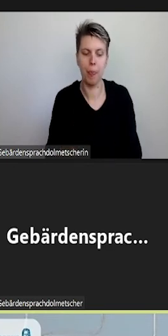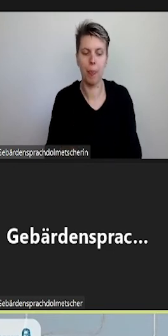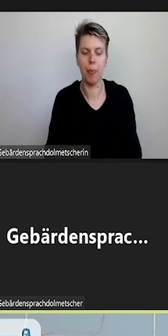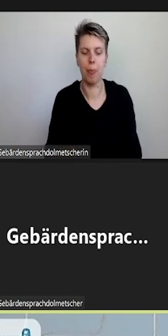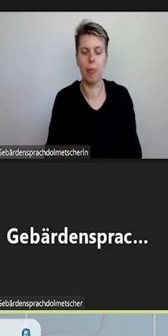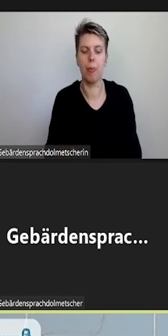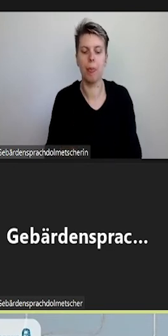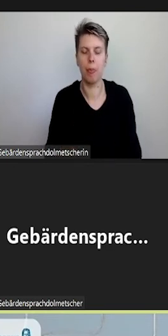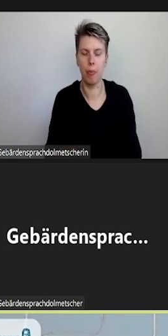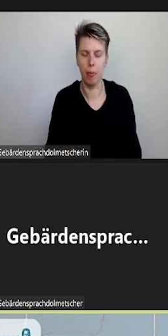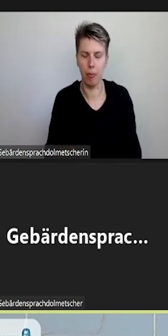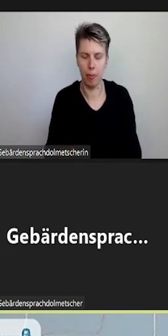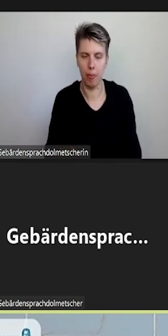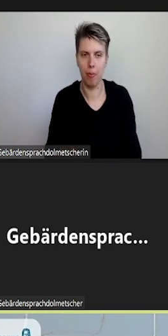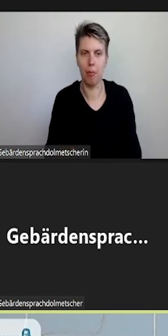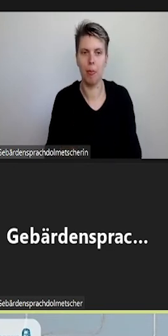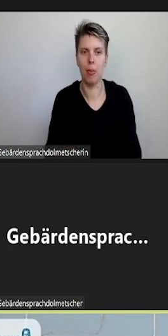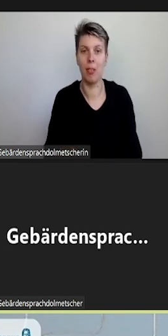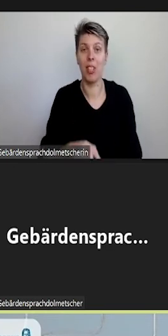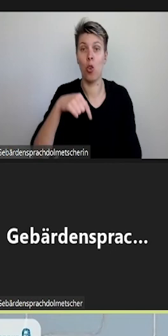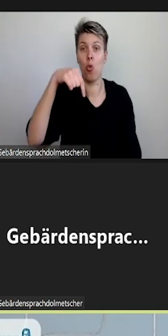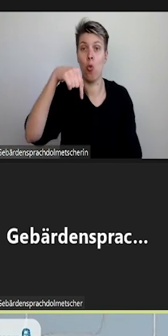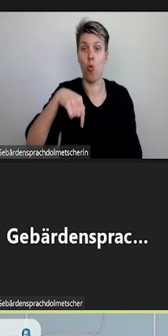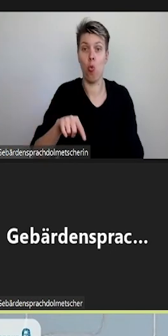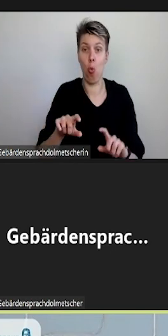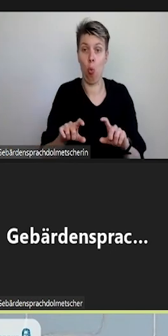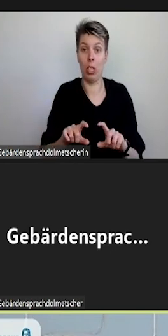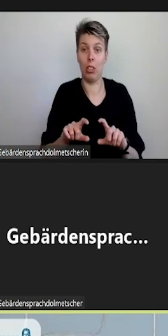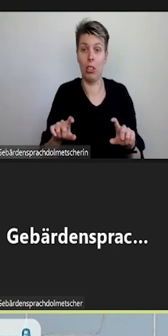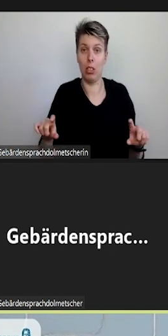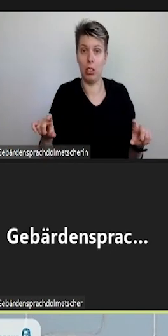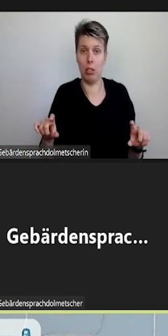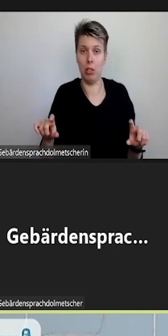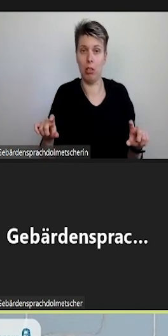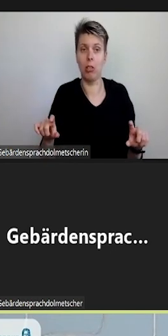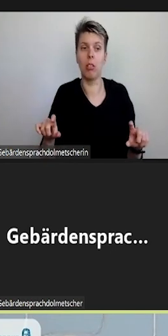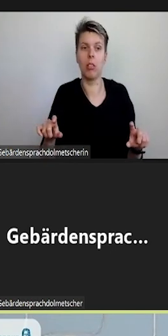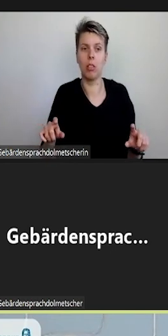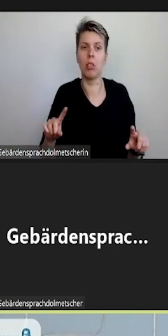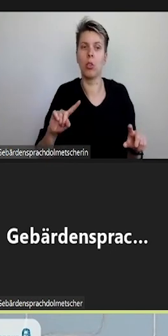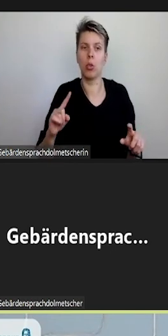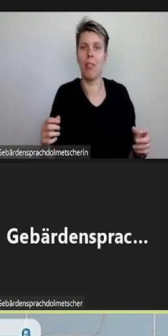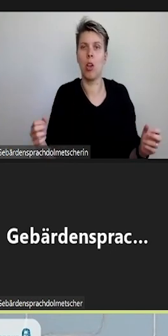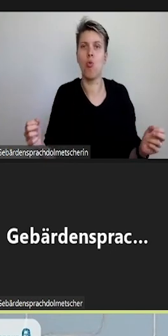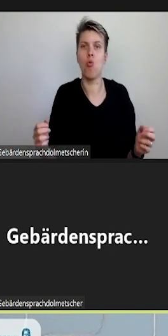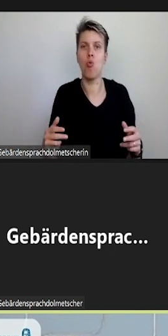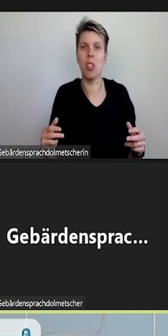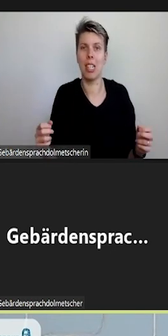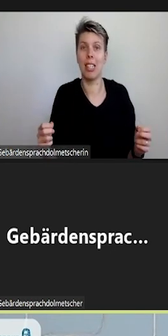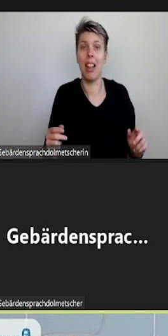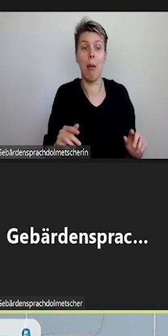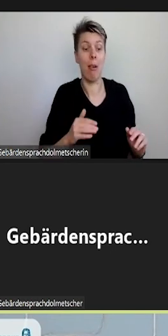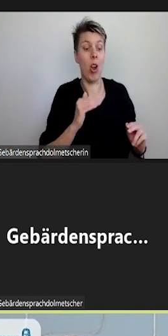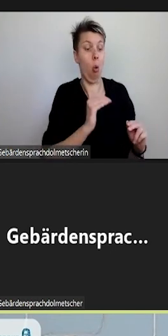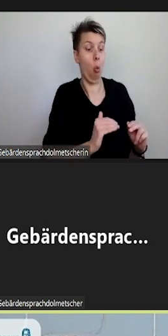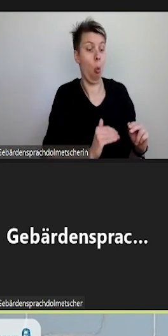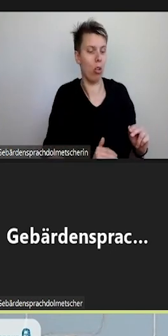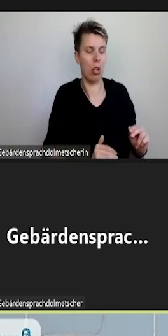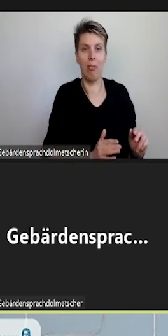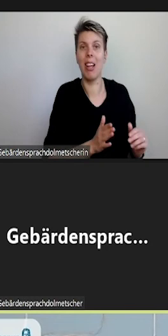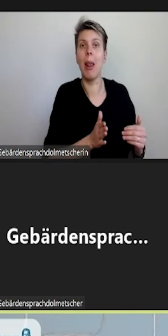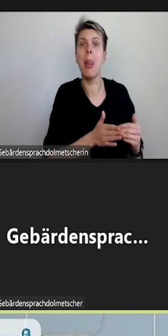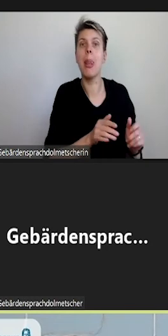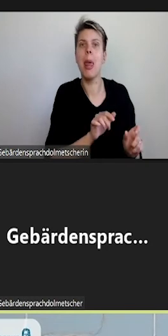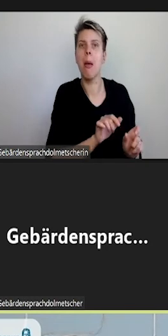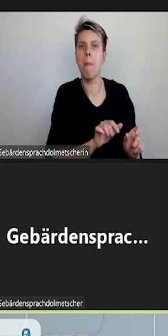Genau, in dem Bereich ganz unten sind ebenfalls die Untertitel dargestellt, aber nicht untereinander, sondern nebeneinander